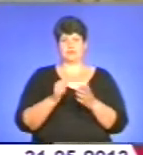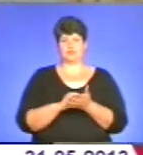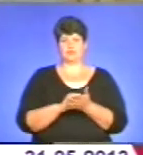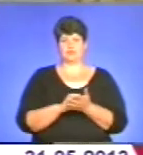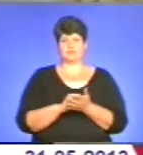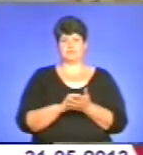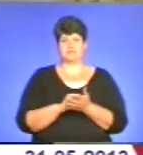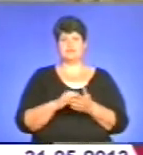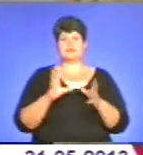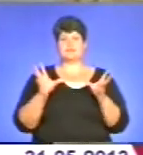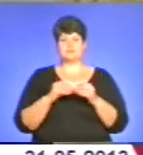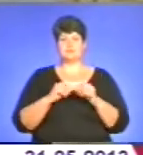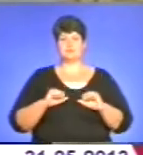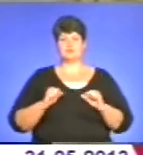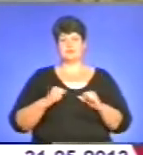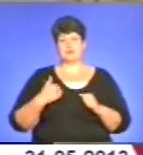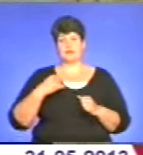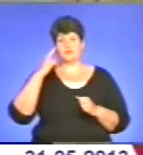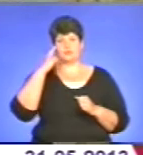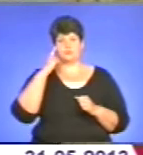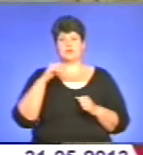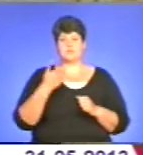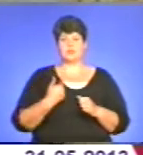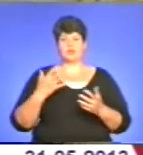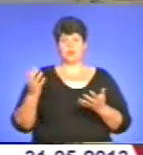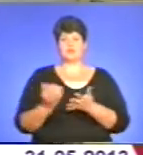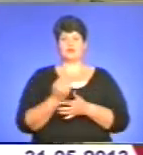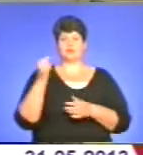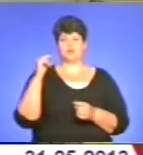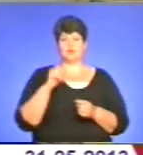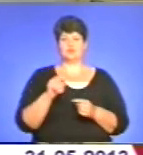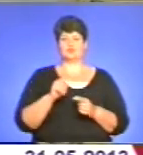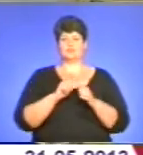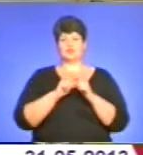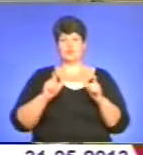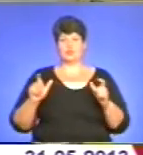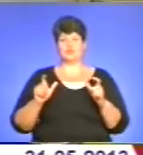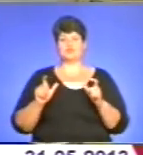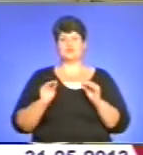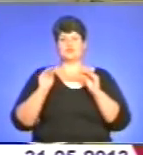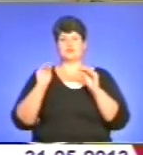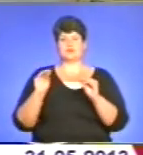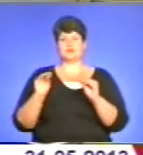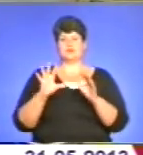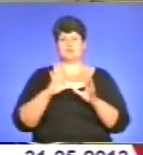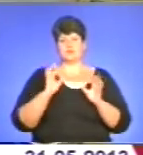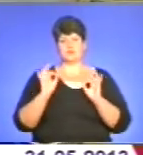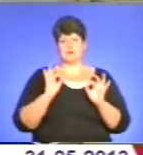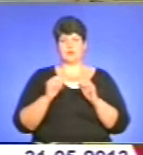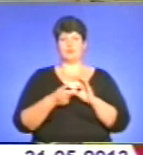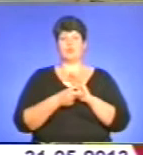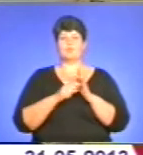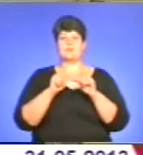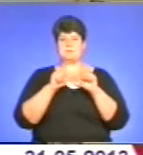зусиллями, але, я думаю, ми досягнемо те, що і школа розташовувалася в належному приміщенні, і щоб